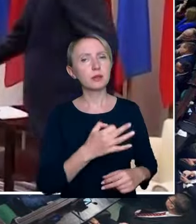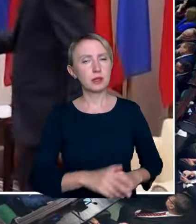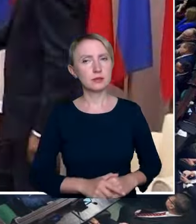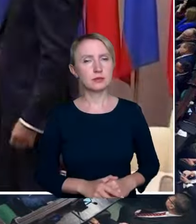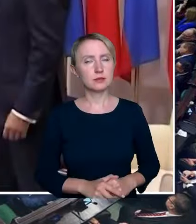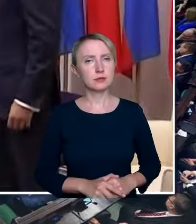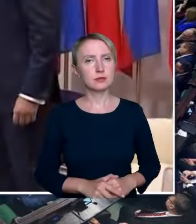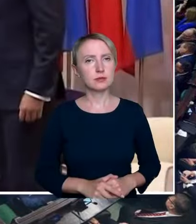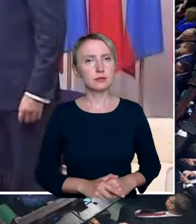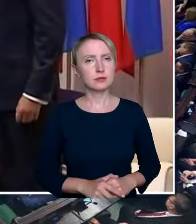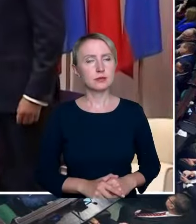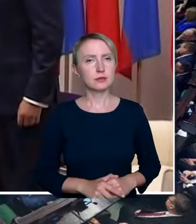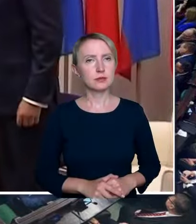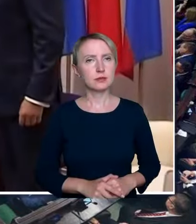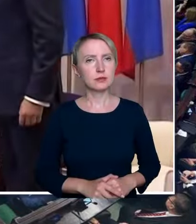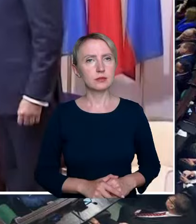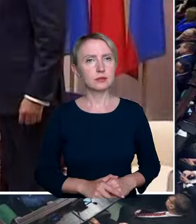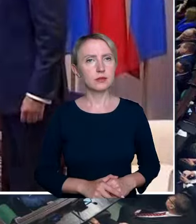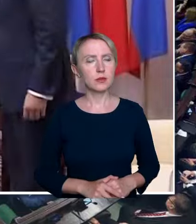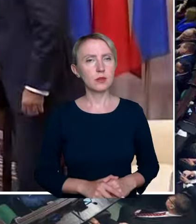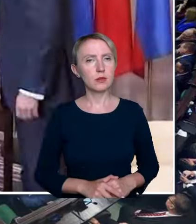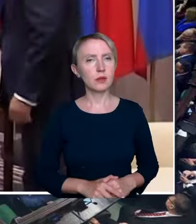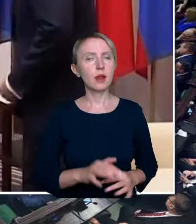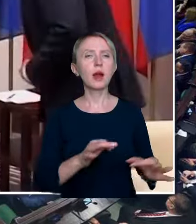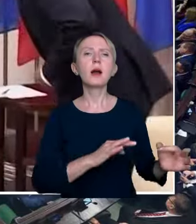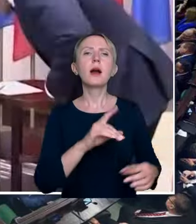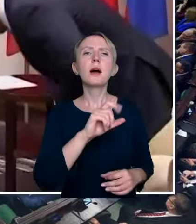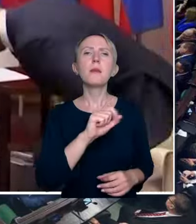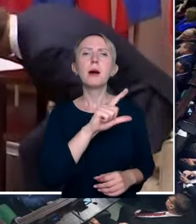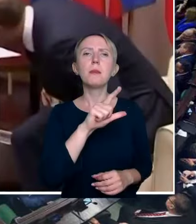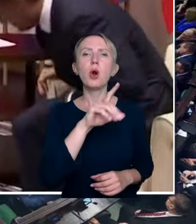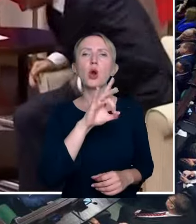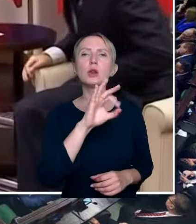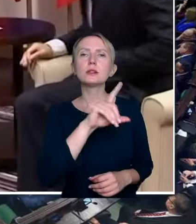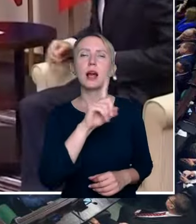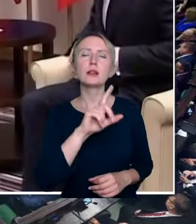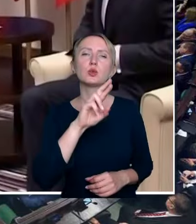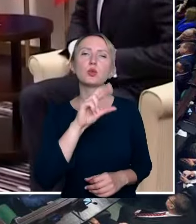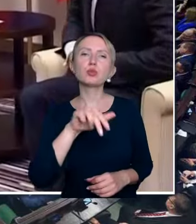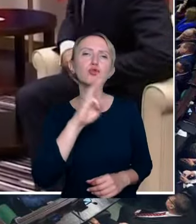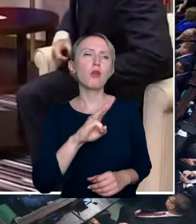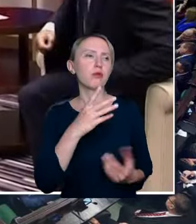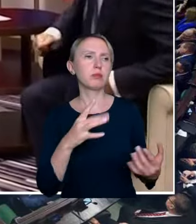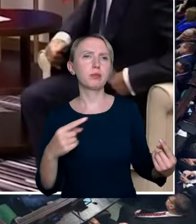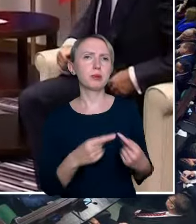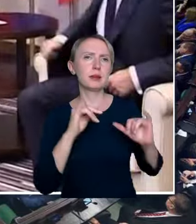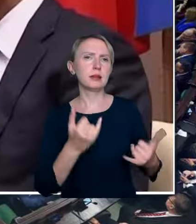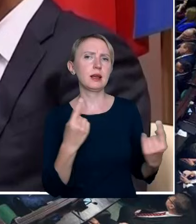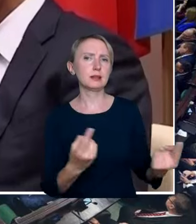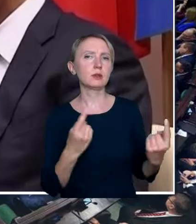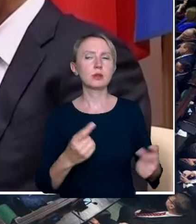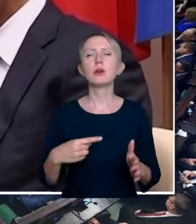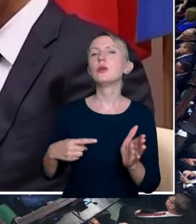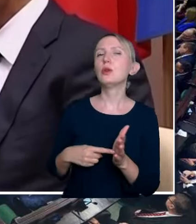panu zadać. No, a jak się ma do tego historia Pablo Gonzaleza, WL, Pawła Rubcowa? No, panie redaktorze, to jest właśnie to, o